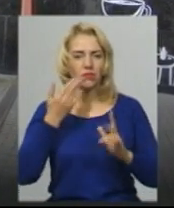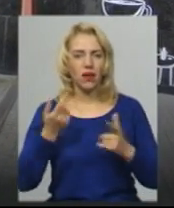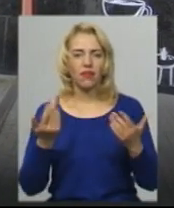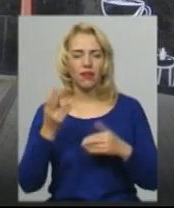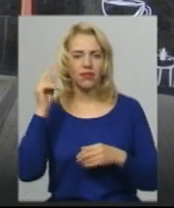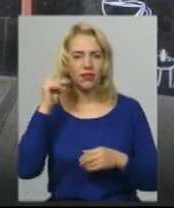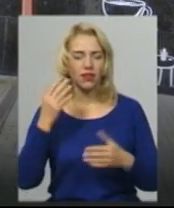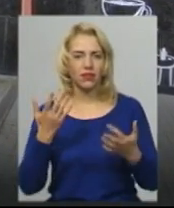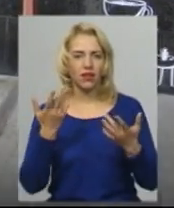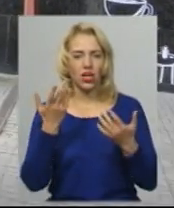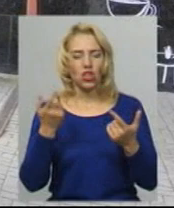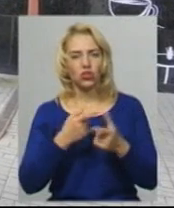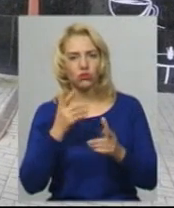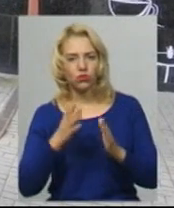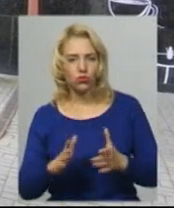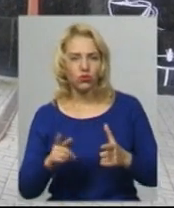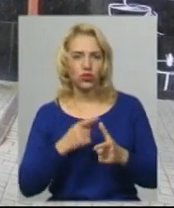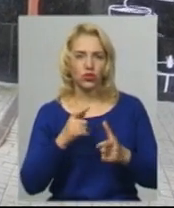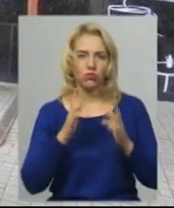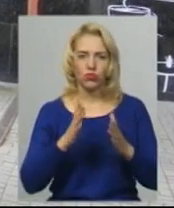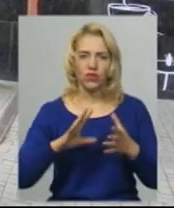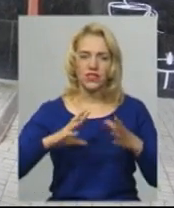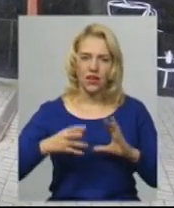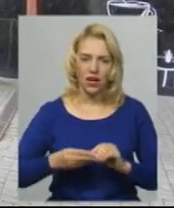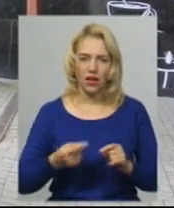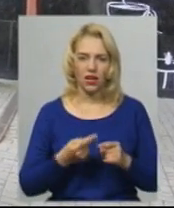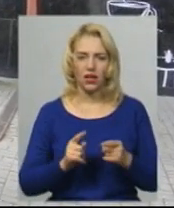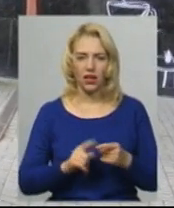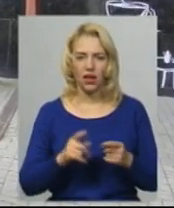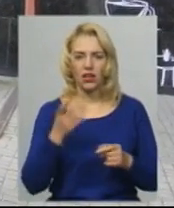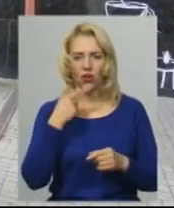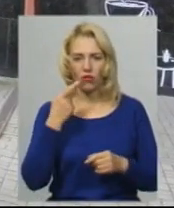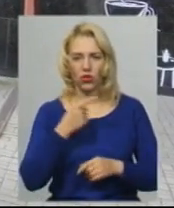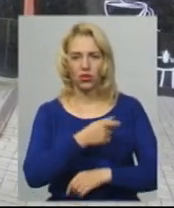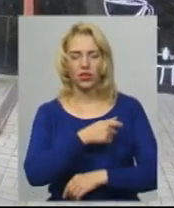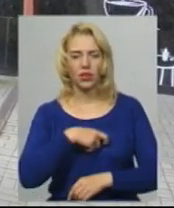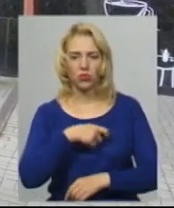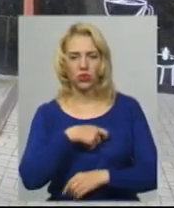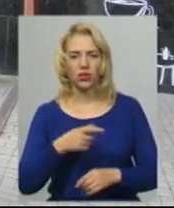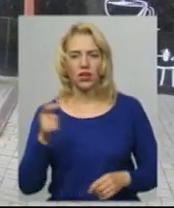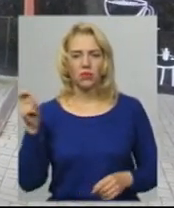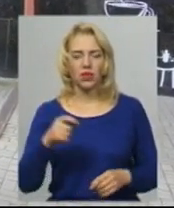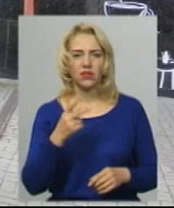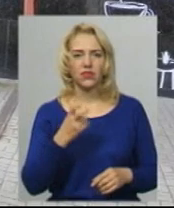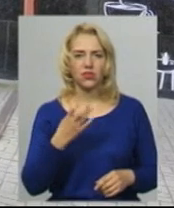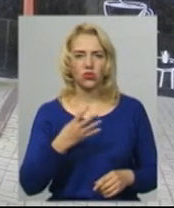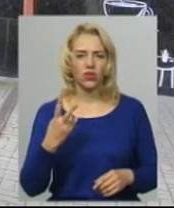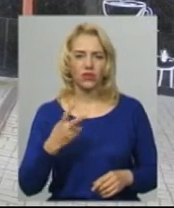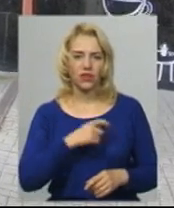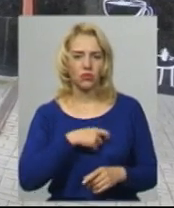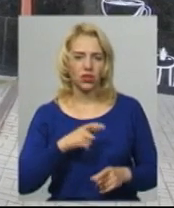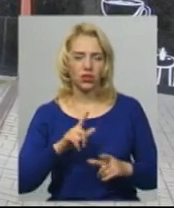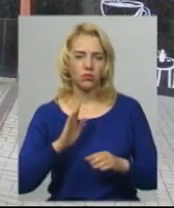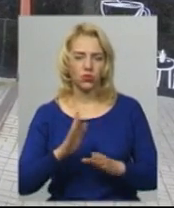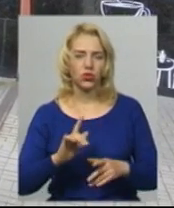буде, чи буде вона взагалі того, що, так як говорять, потрібно 43 депутати, прийде просто 42 депутати і буде